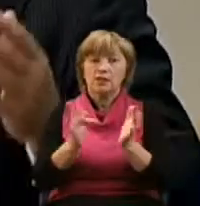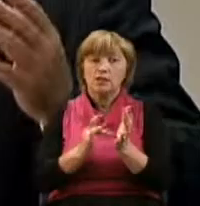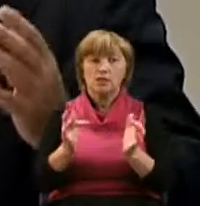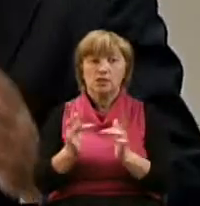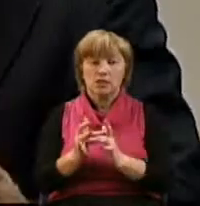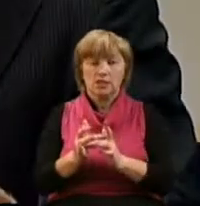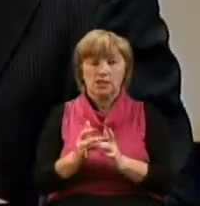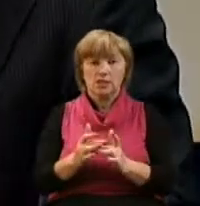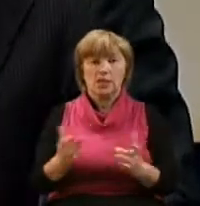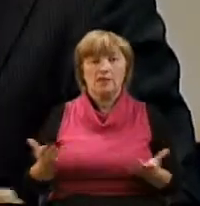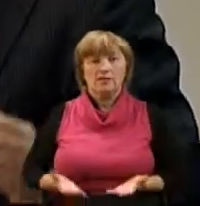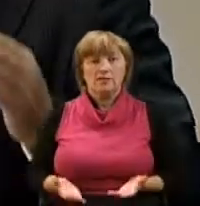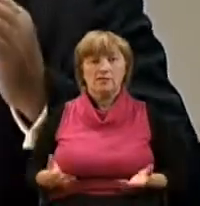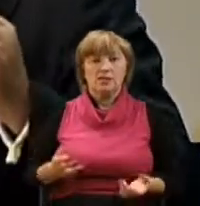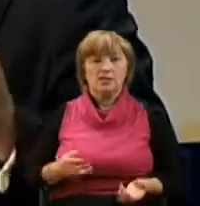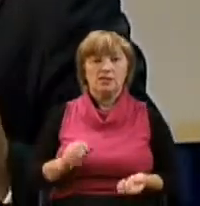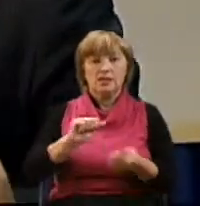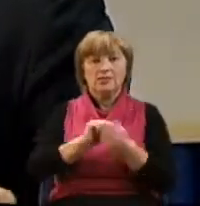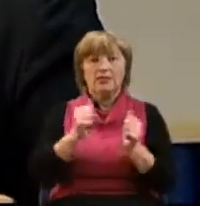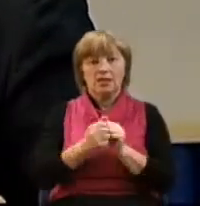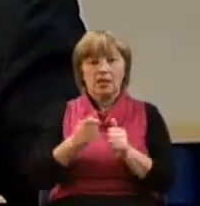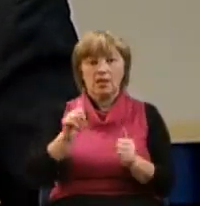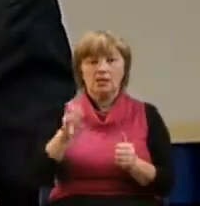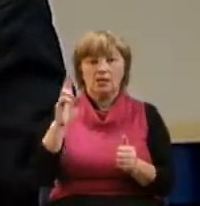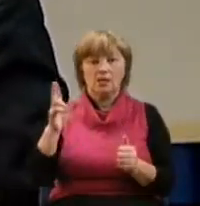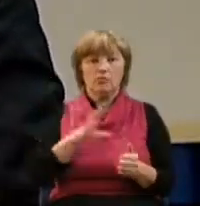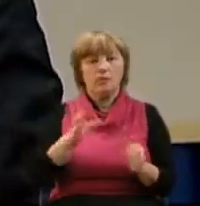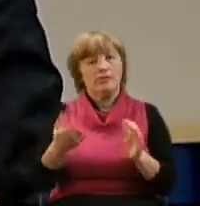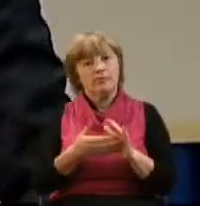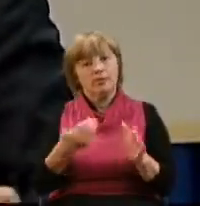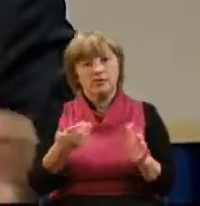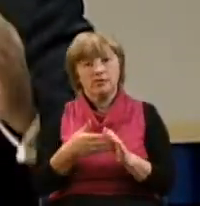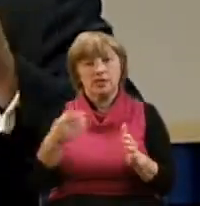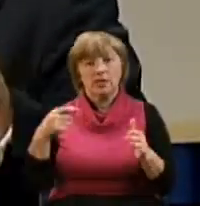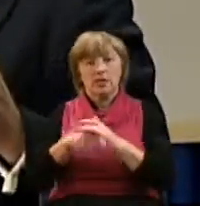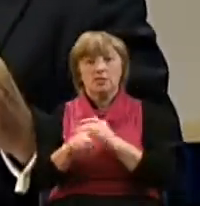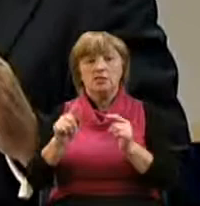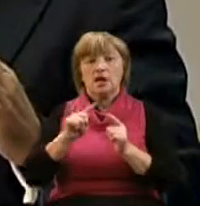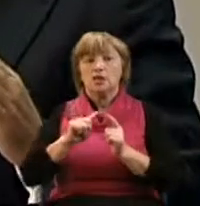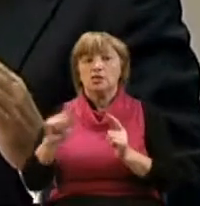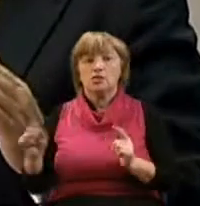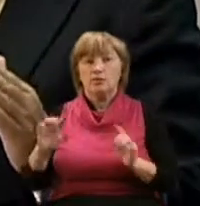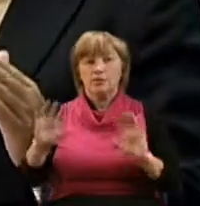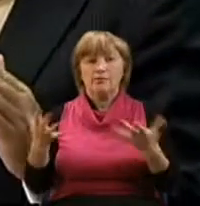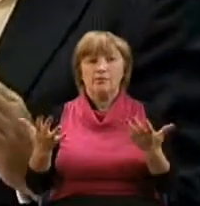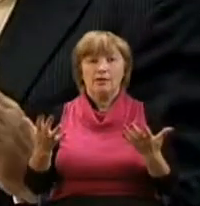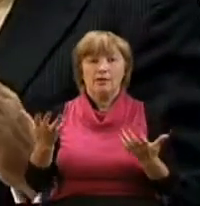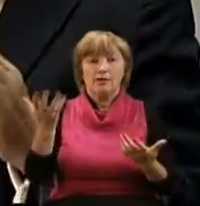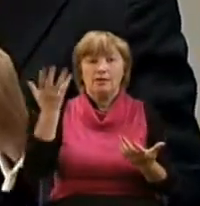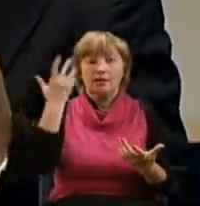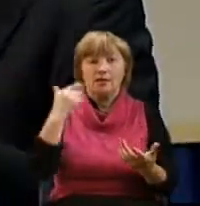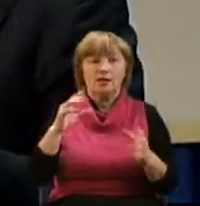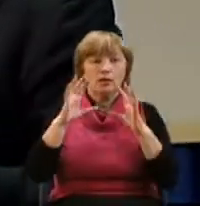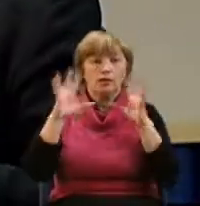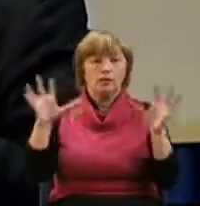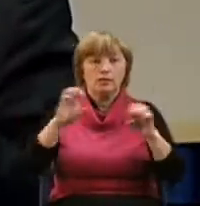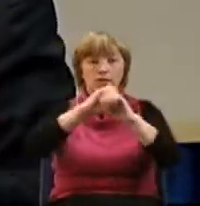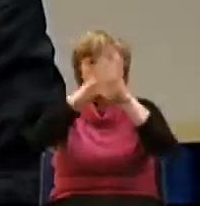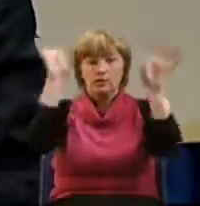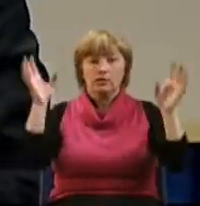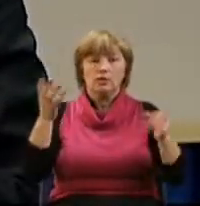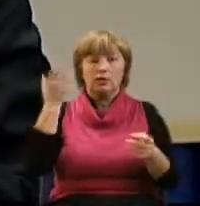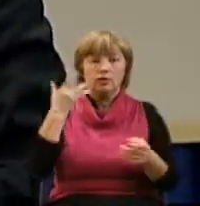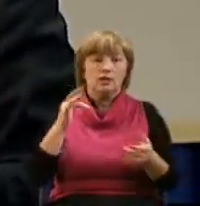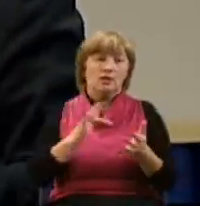И вот в жизни Петра и тех, которые были призваны, начался особый момент, когда Дух Святой, когда